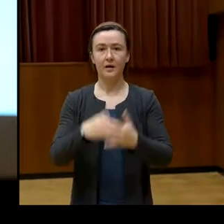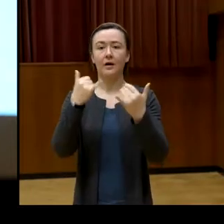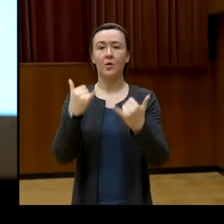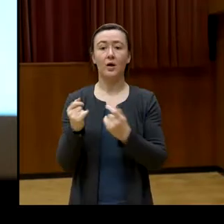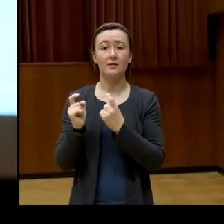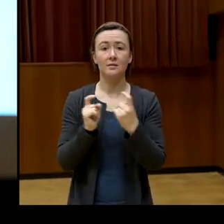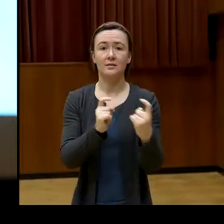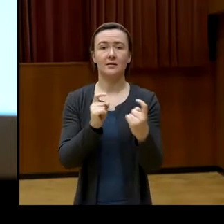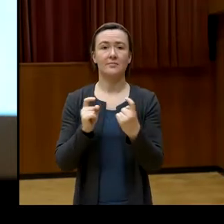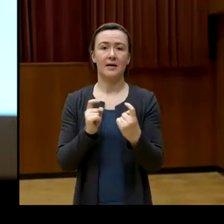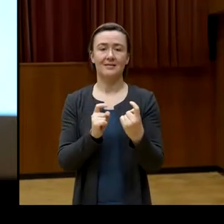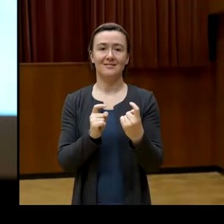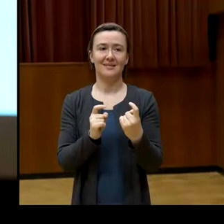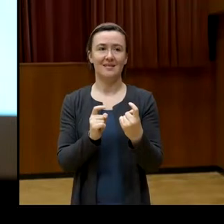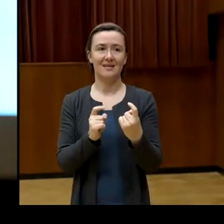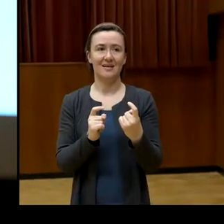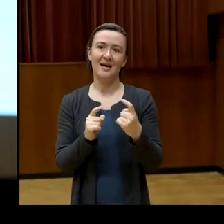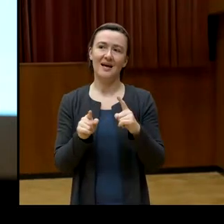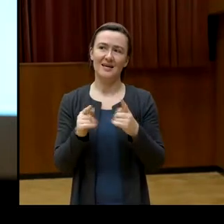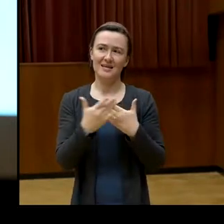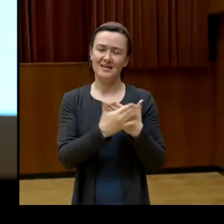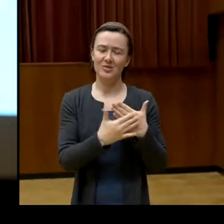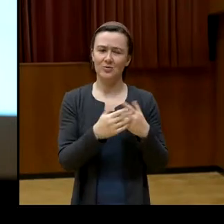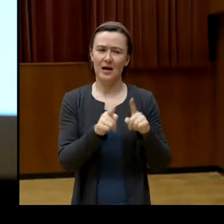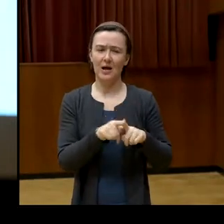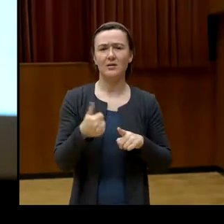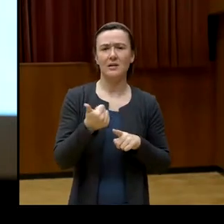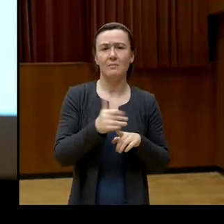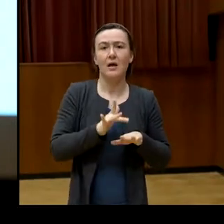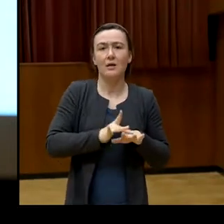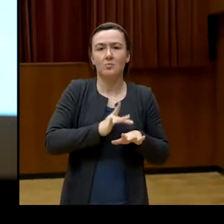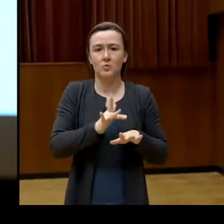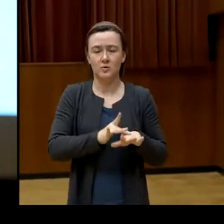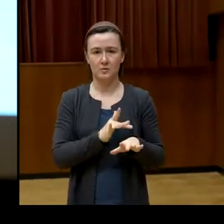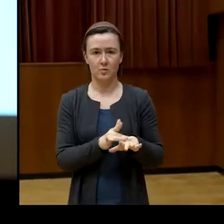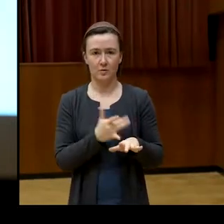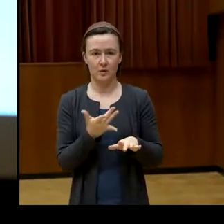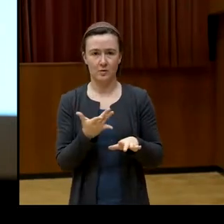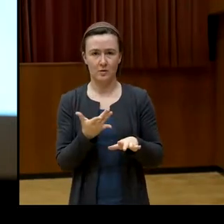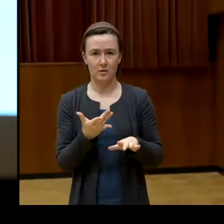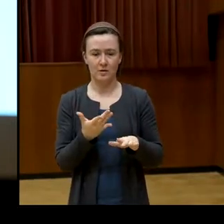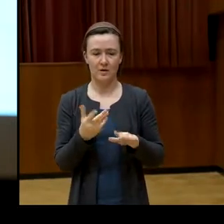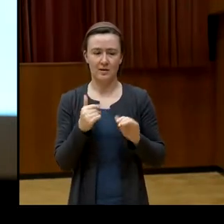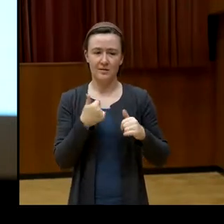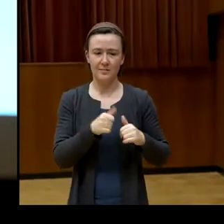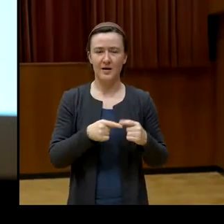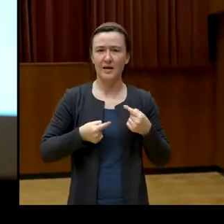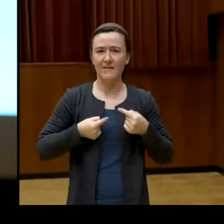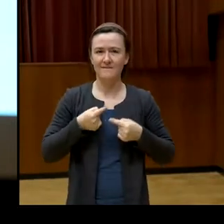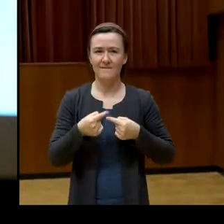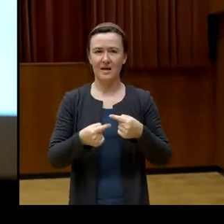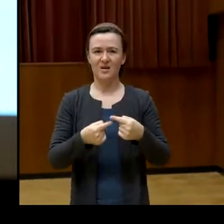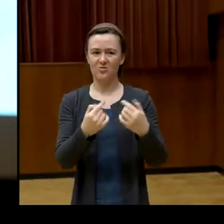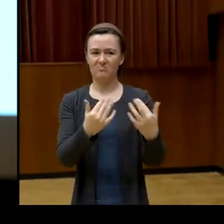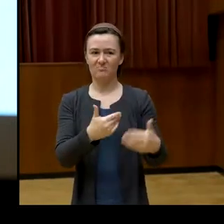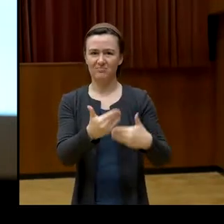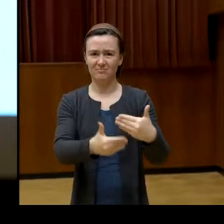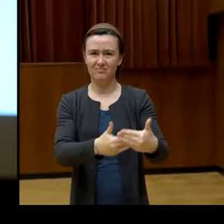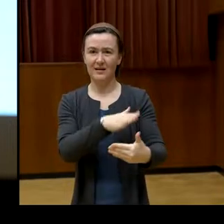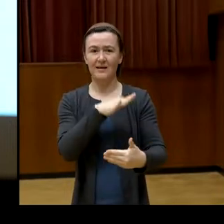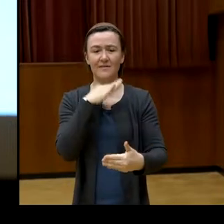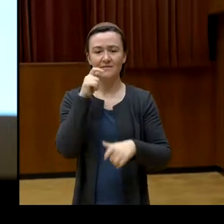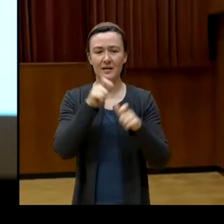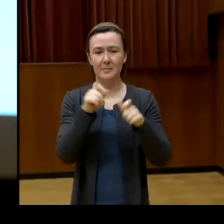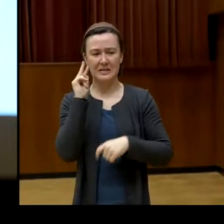auch vor dem Hintergrund von Emotionen, von einer Entwicklung, die vielen Menschen Angst macht.